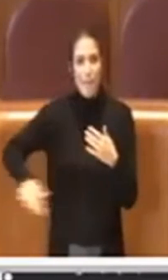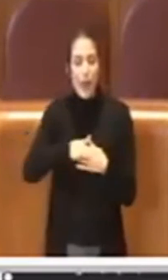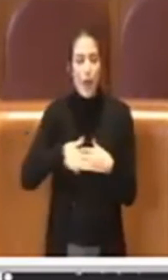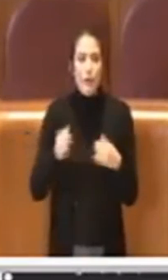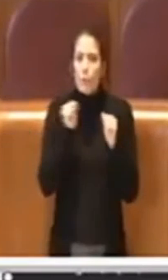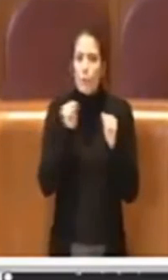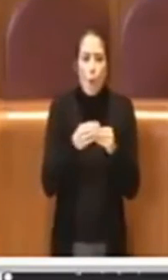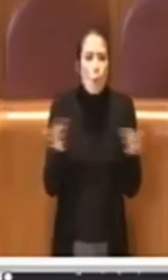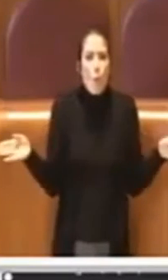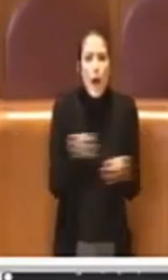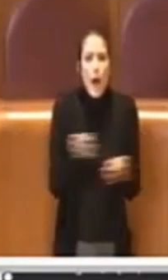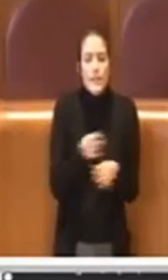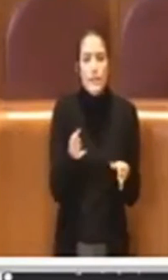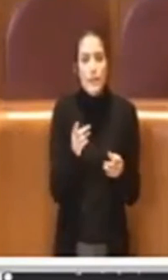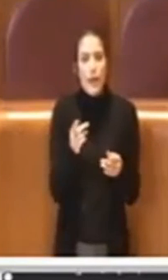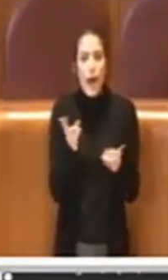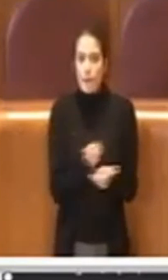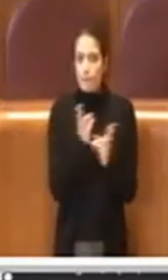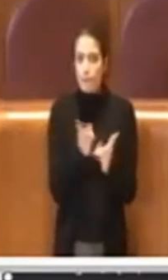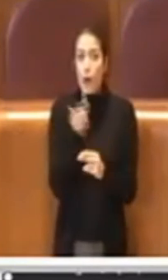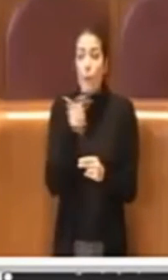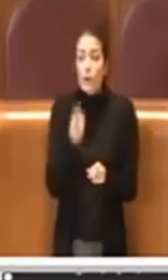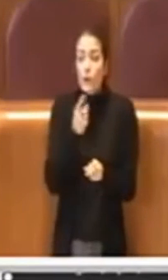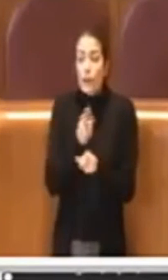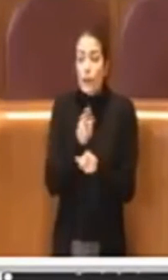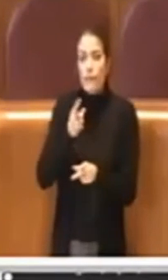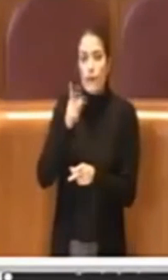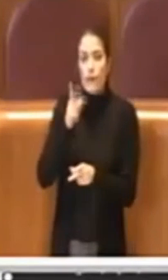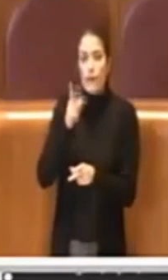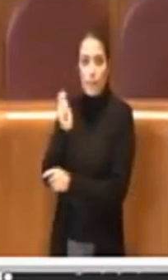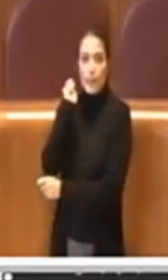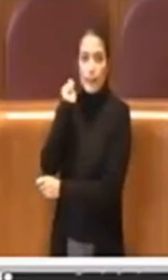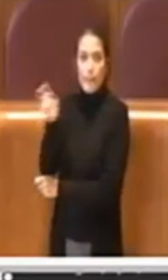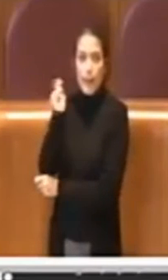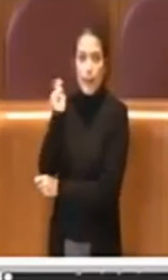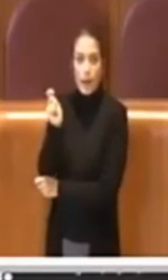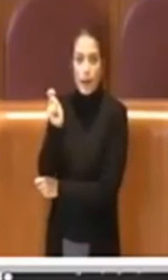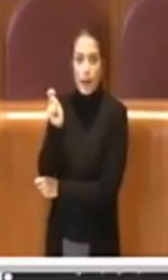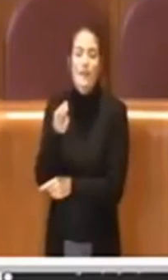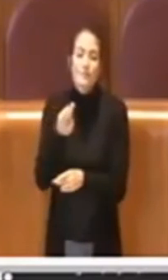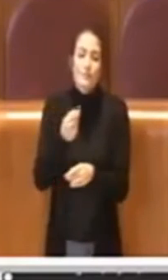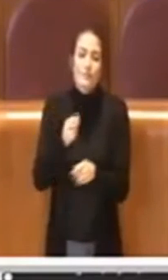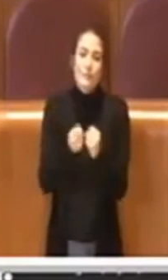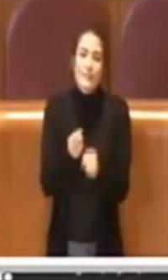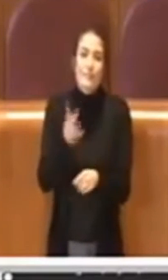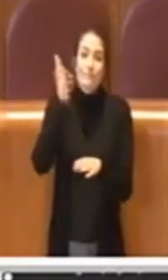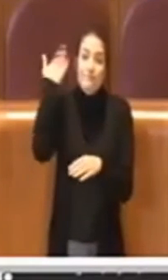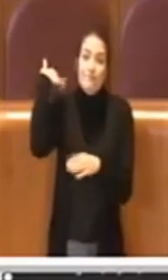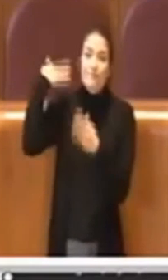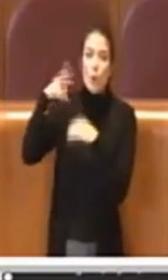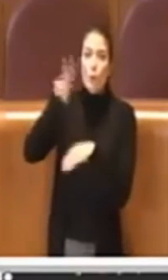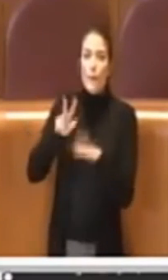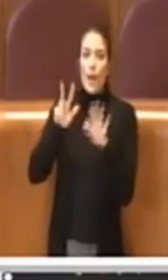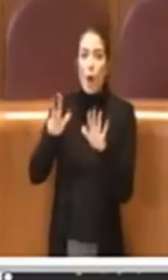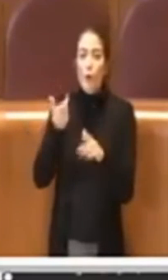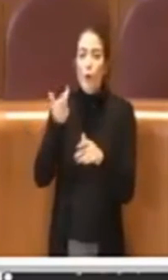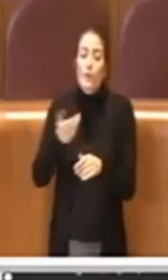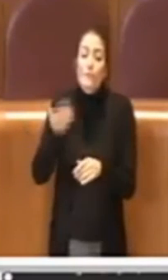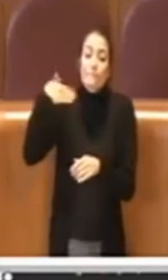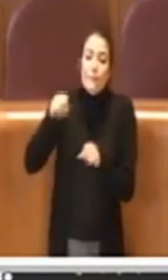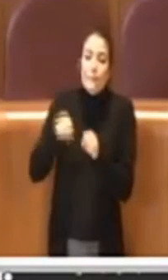no non lo possiamo fare perché dobbiamo pagare i debiti ante 2008, perché qualcuno ha fatto un buco